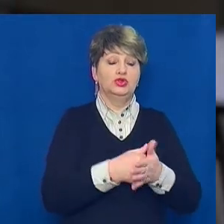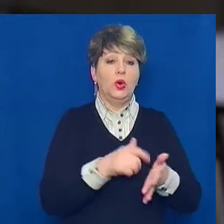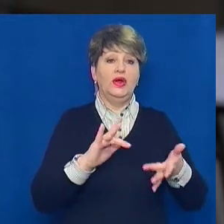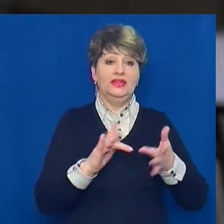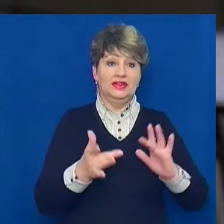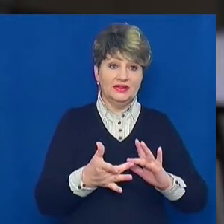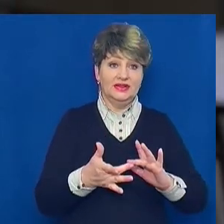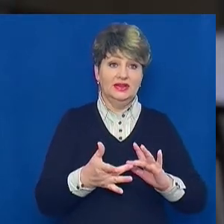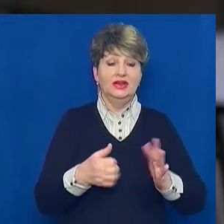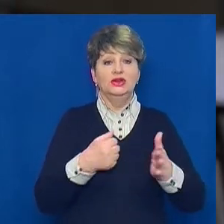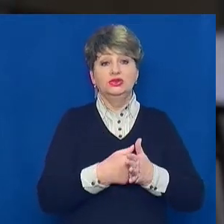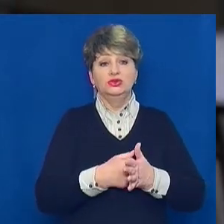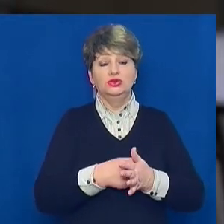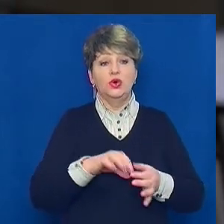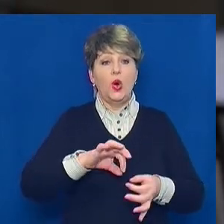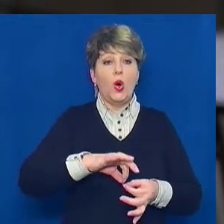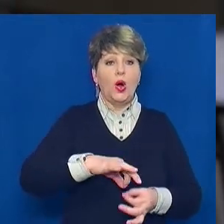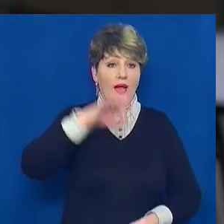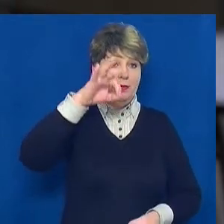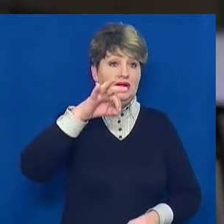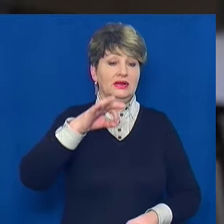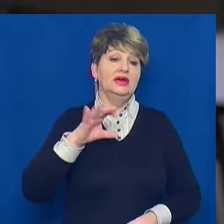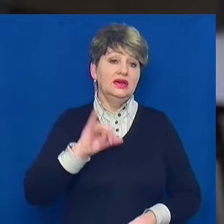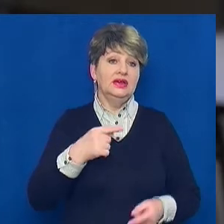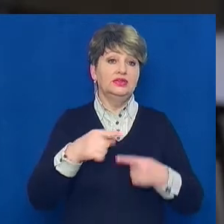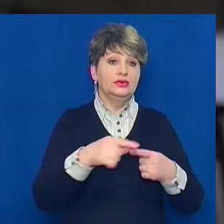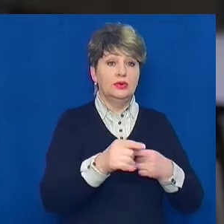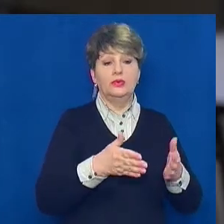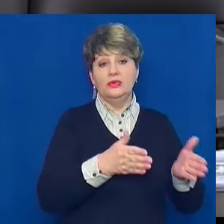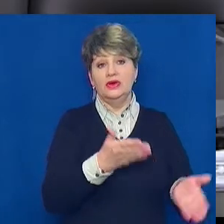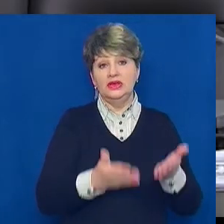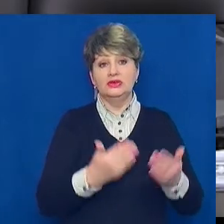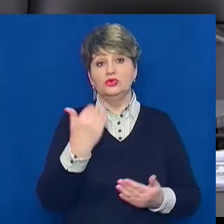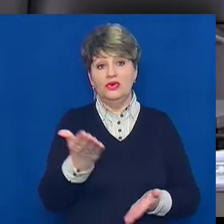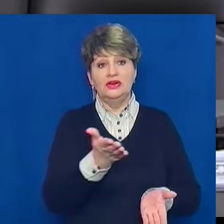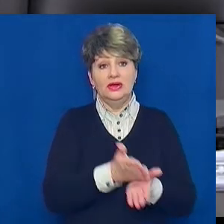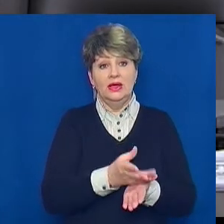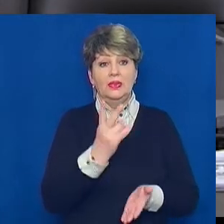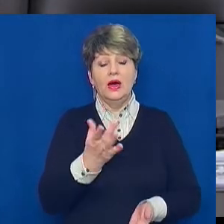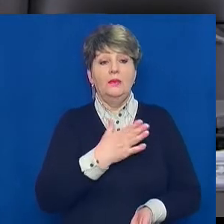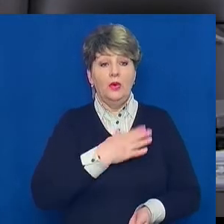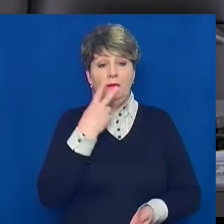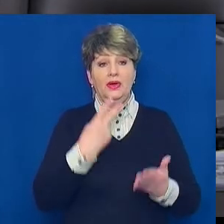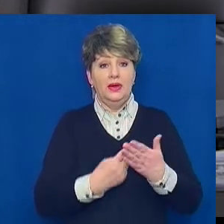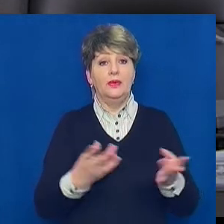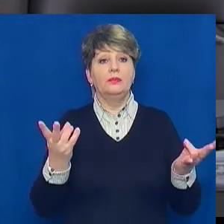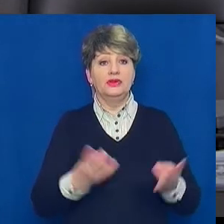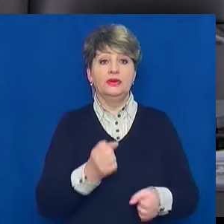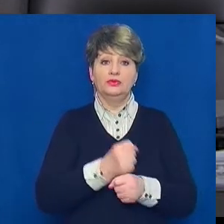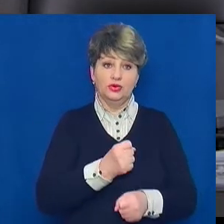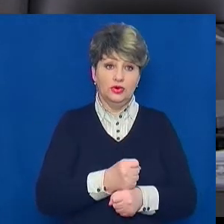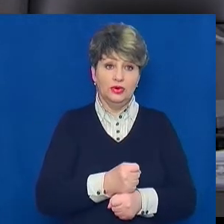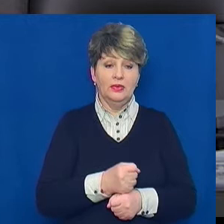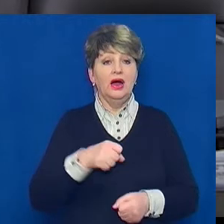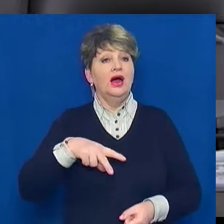до кабельного провайдера. Інші альтернативи, якщо вони у вас доступні. На мій погляд, це потрібно робити, але недоречно